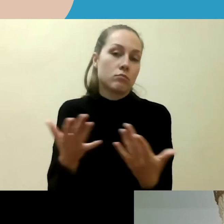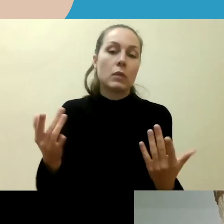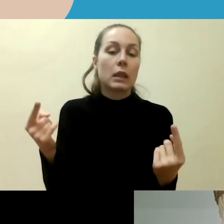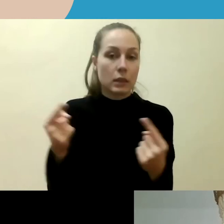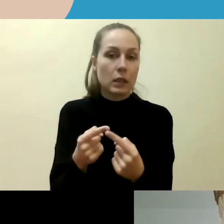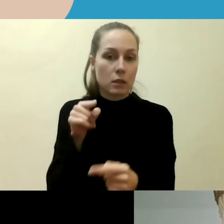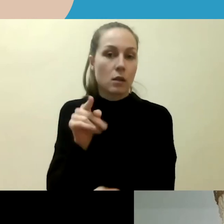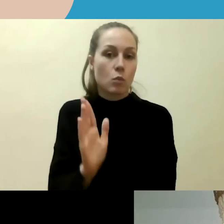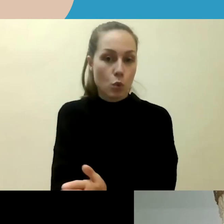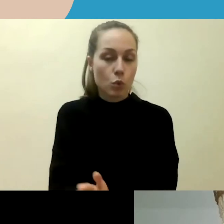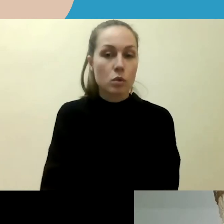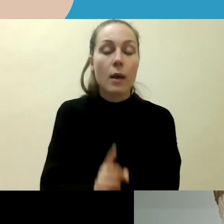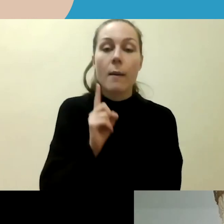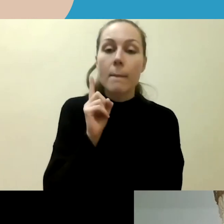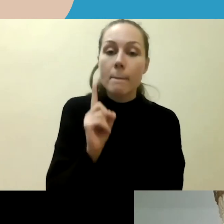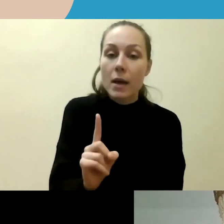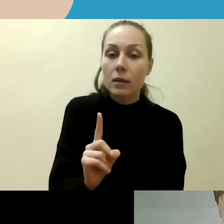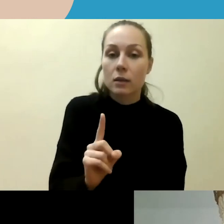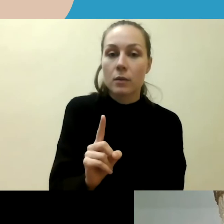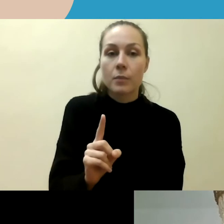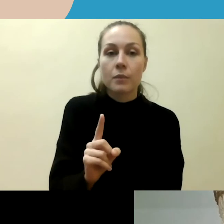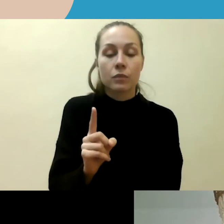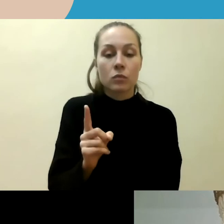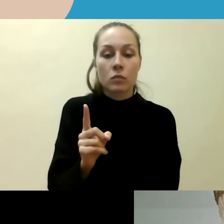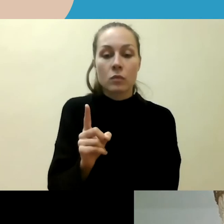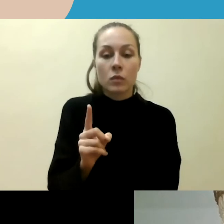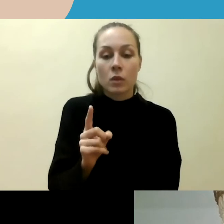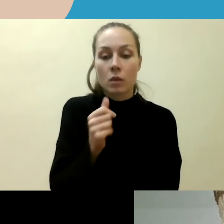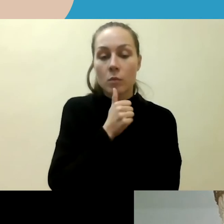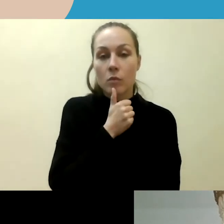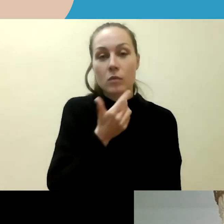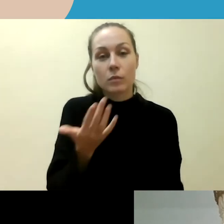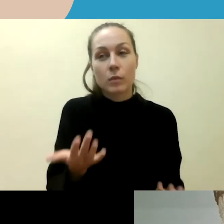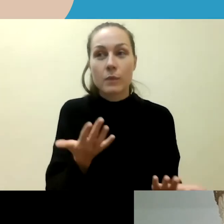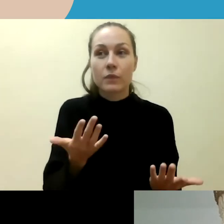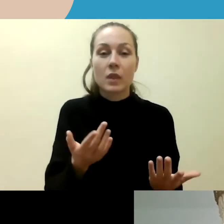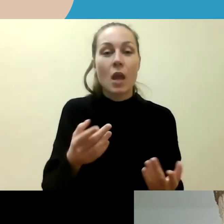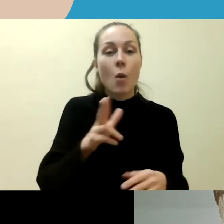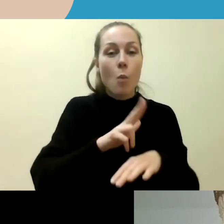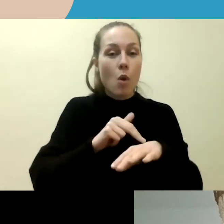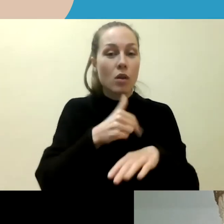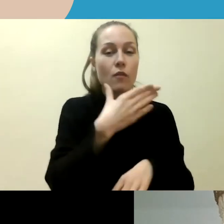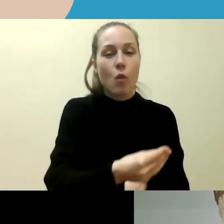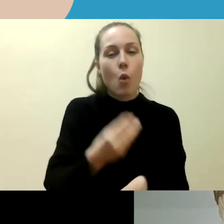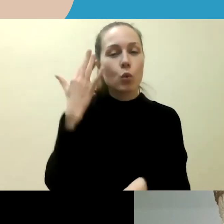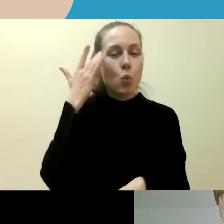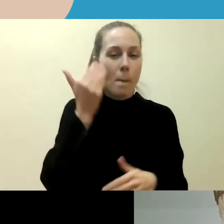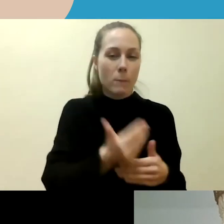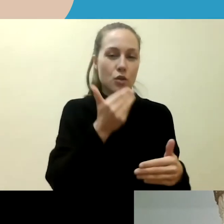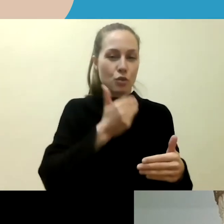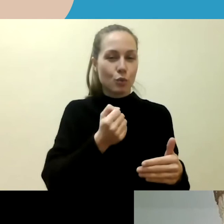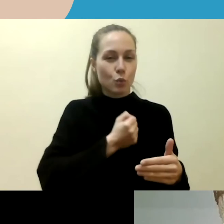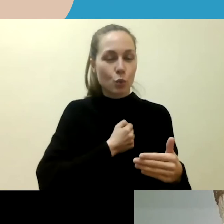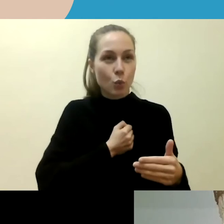klausimas, bet mes žinome, ypač jeigu turime amenėtas iš ankstinės policijos pareigūnų nuostatas, tai iš